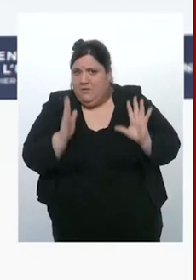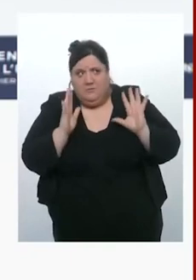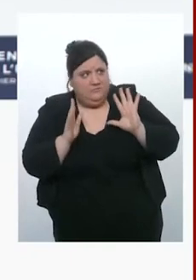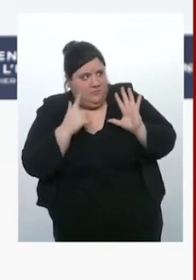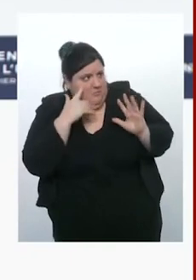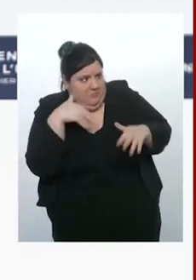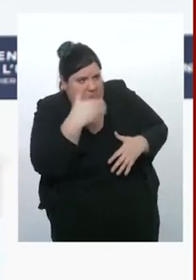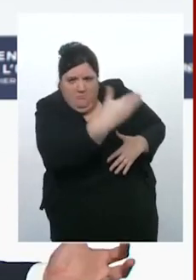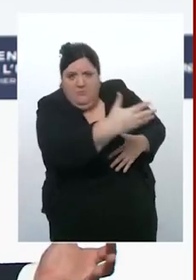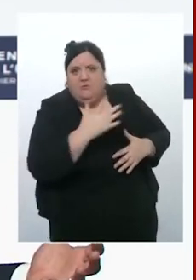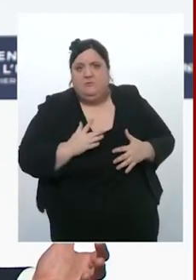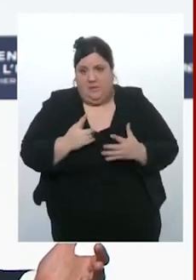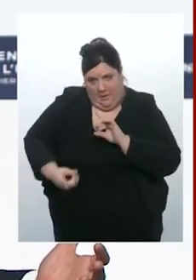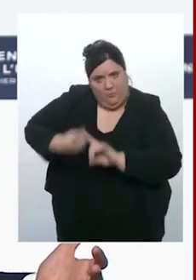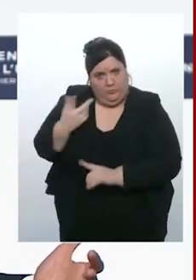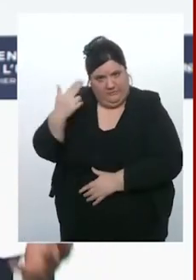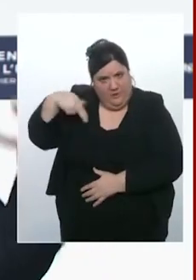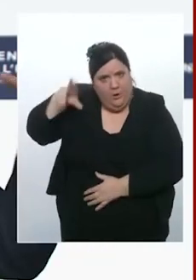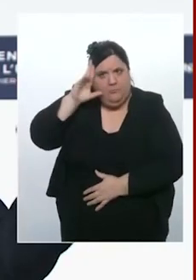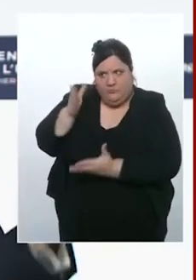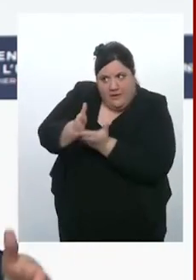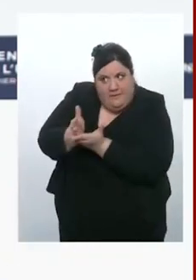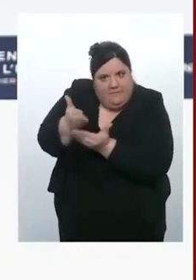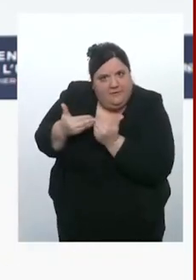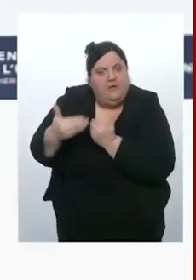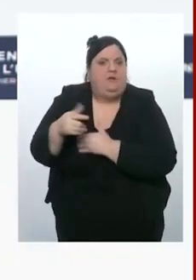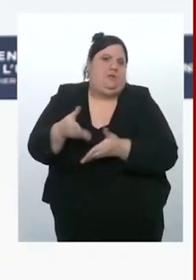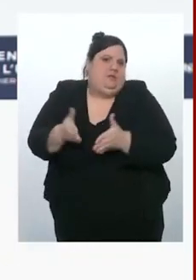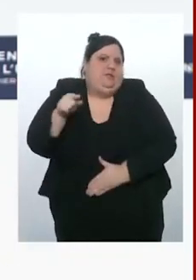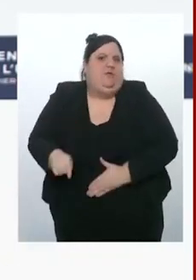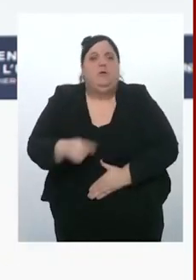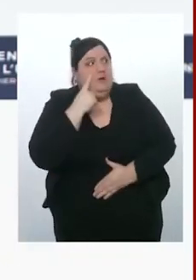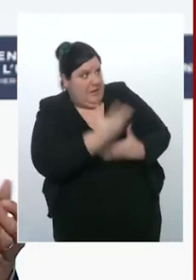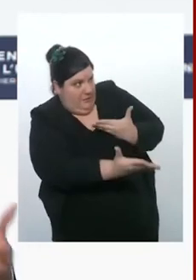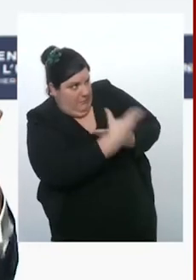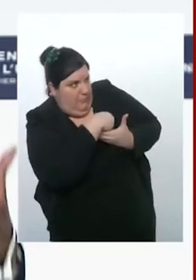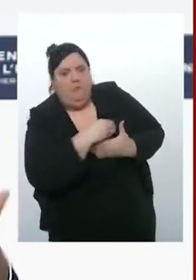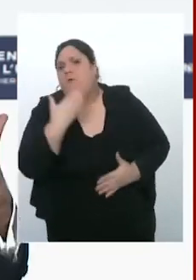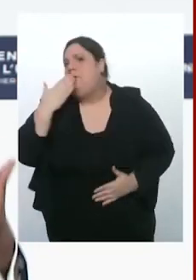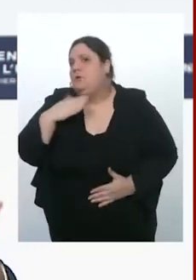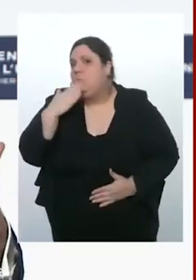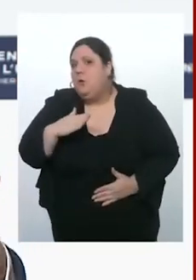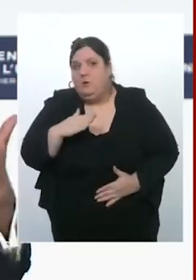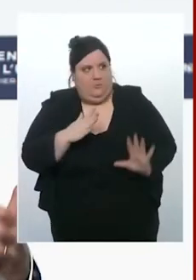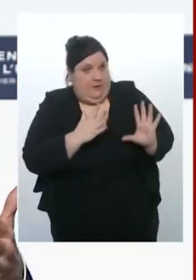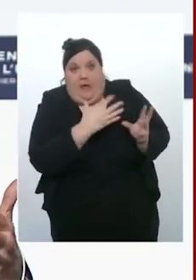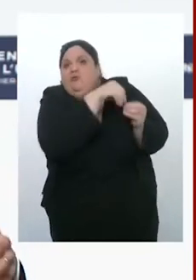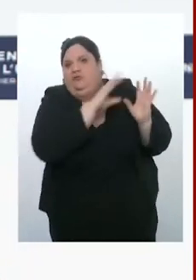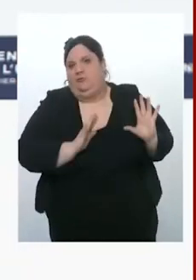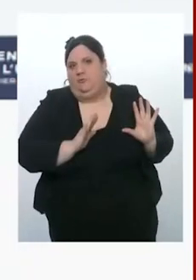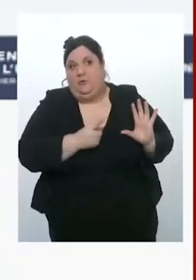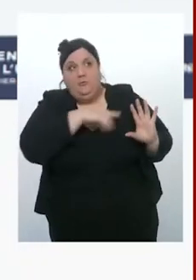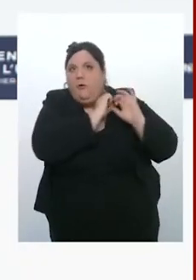Européens de décider. C'est formidable si on en a d'autres qui nous joignent, mais ça doit être en plus. Nous devons avoir la possibilité de faire sans.